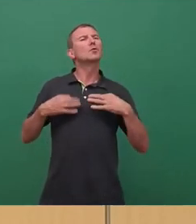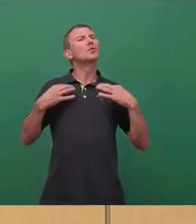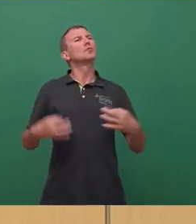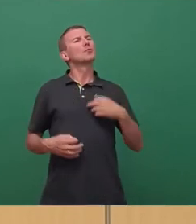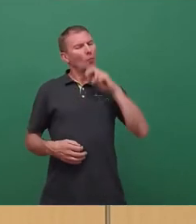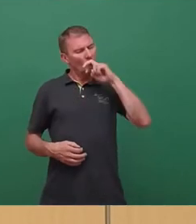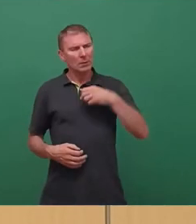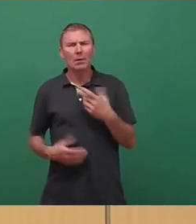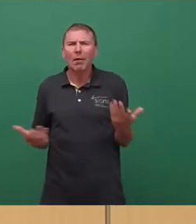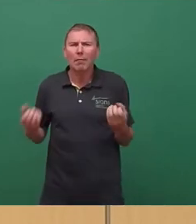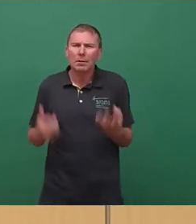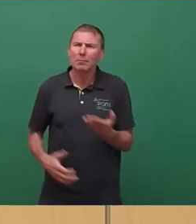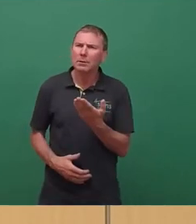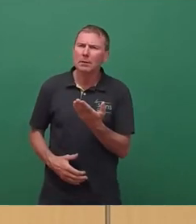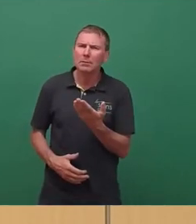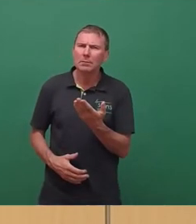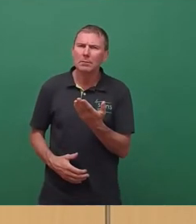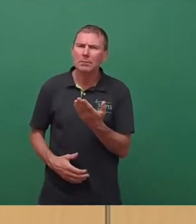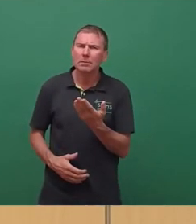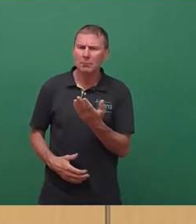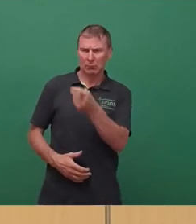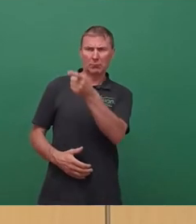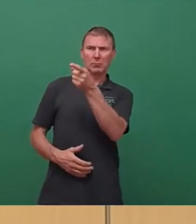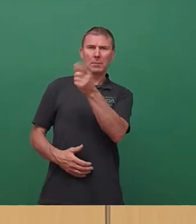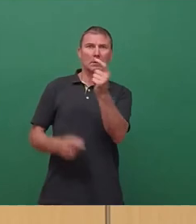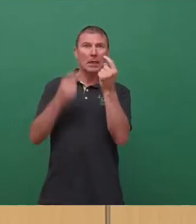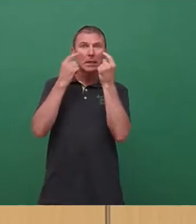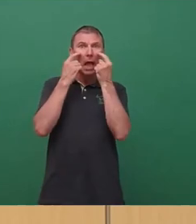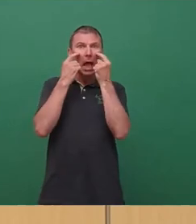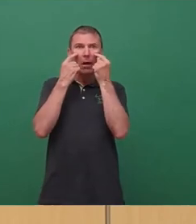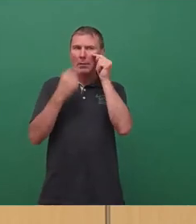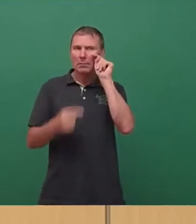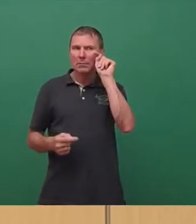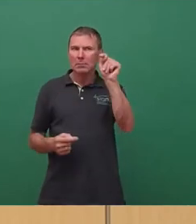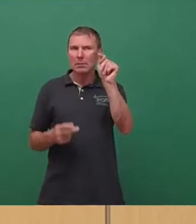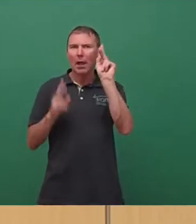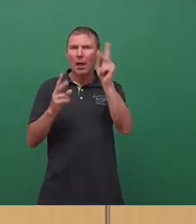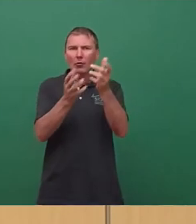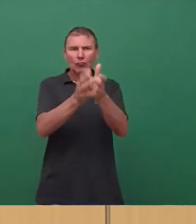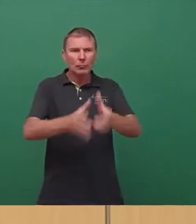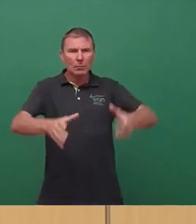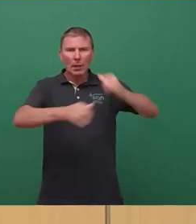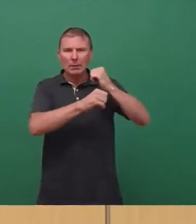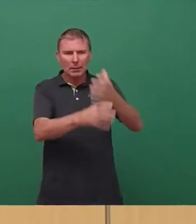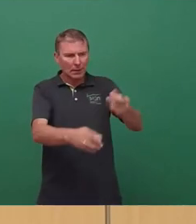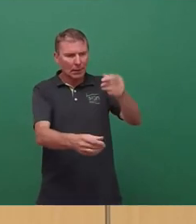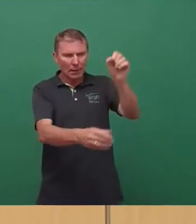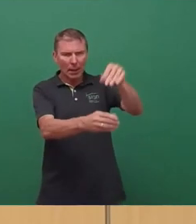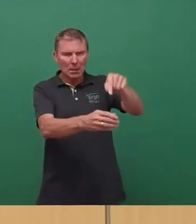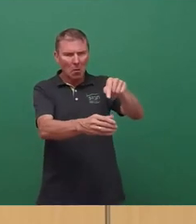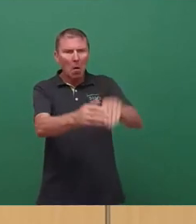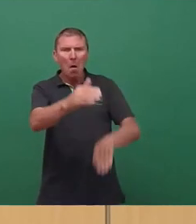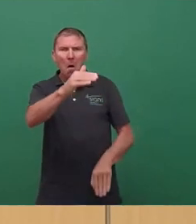was war das? Seine Augen erblickten das Stadtsäcke. Es war prall